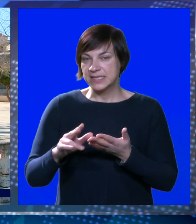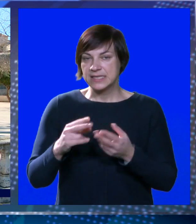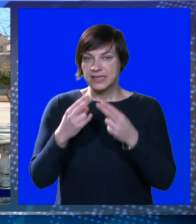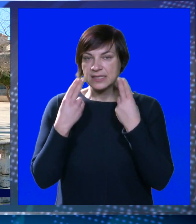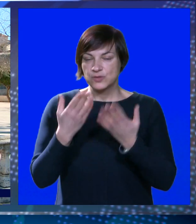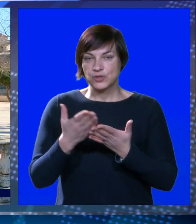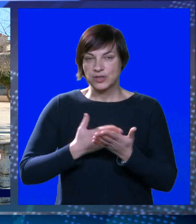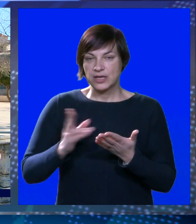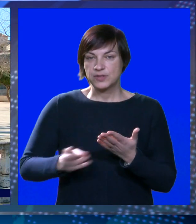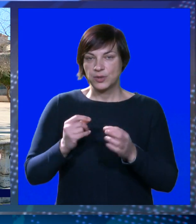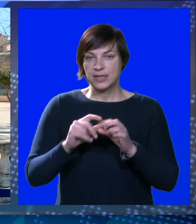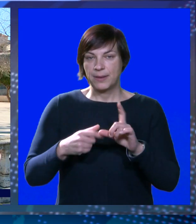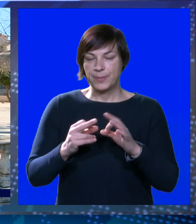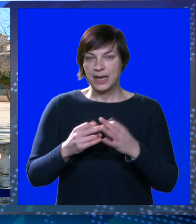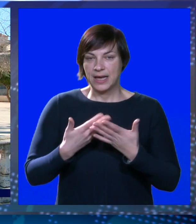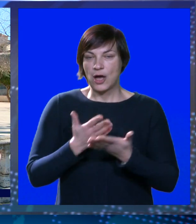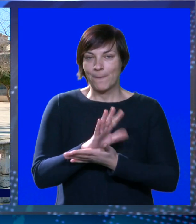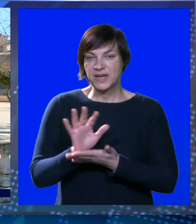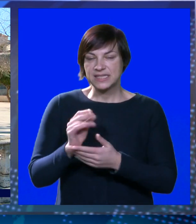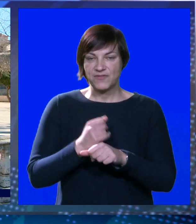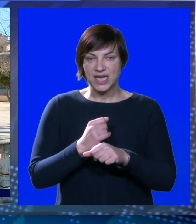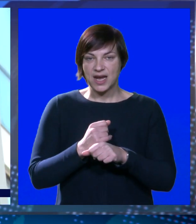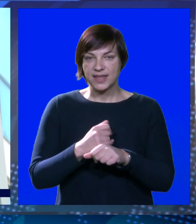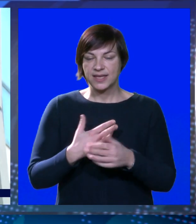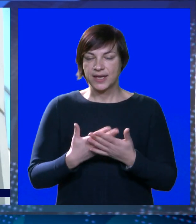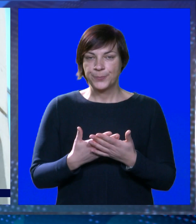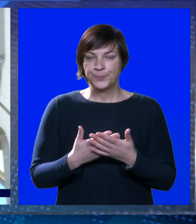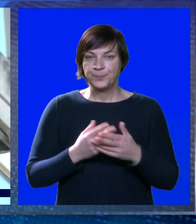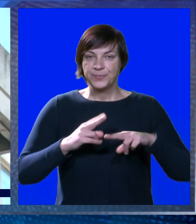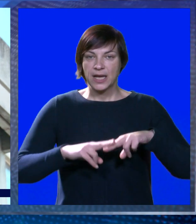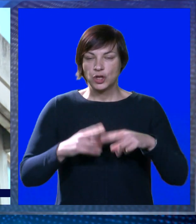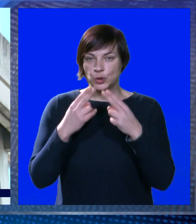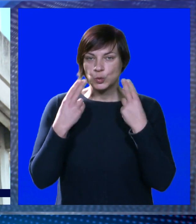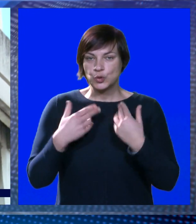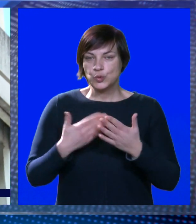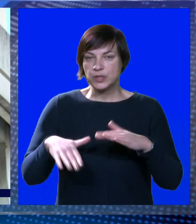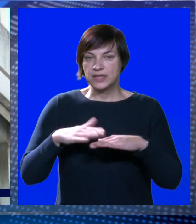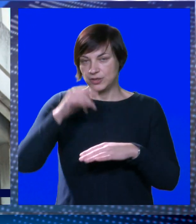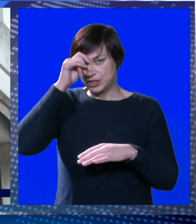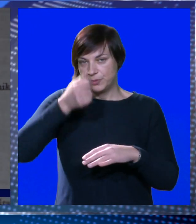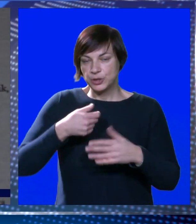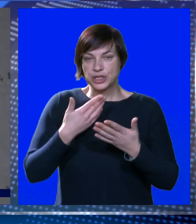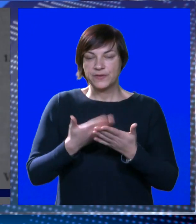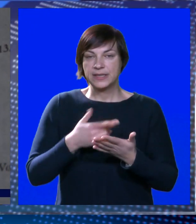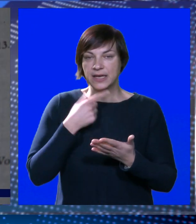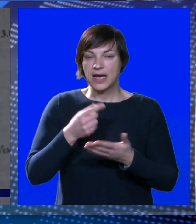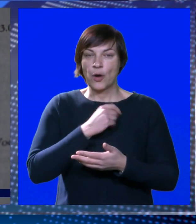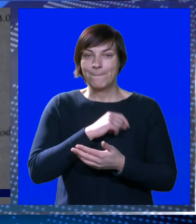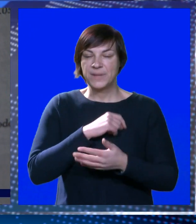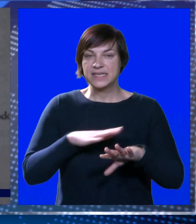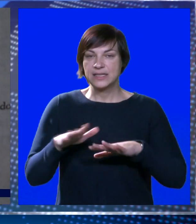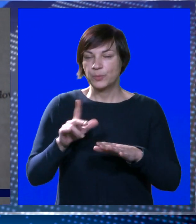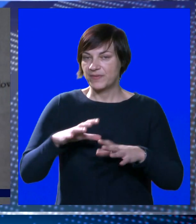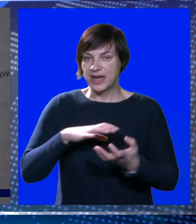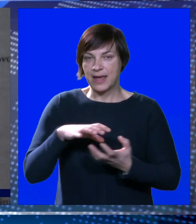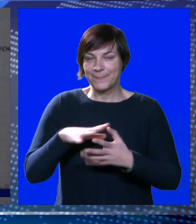sudskog registra gospodina Balije kao predstavnika radnika. Odluku suda će, dodaje, poštovati, iako se kao predsjednik